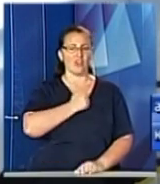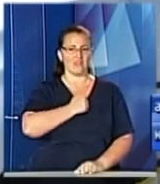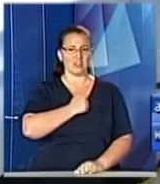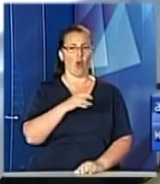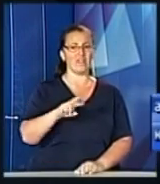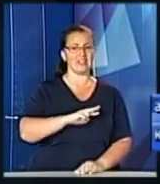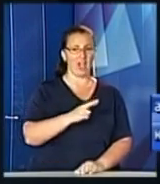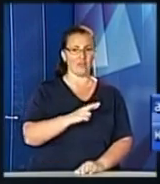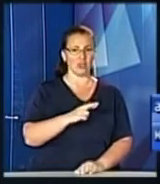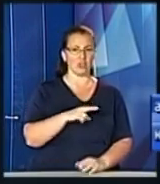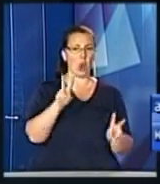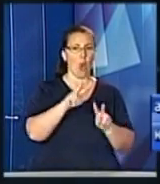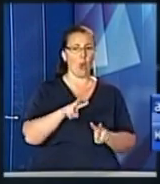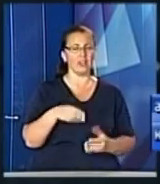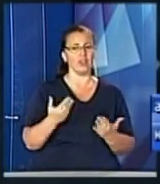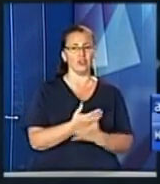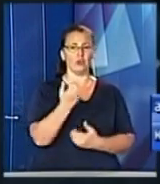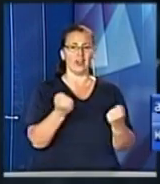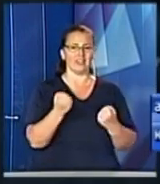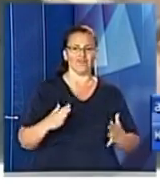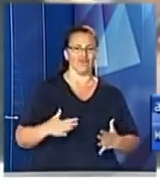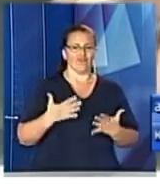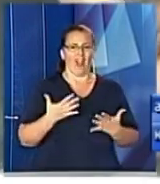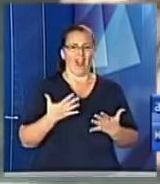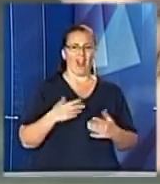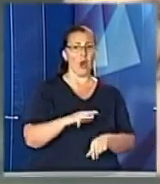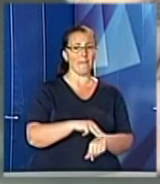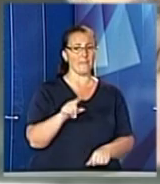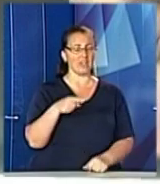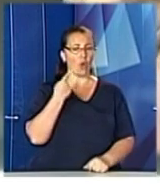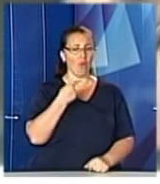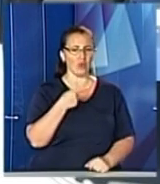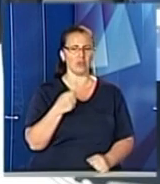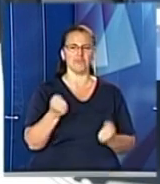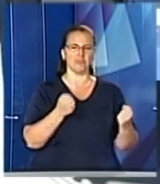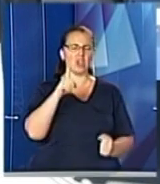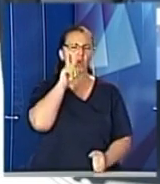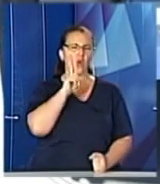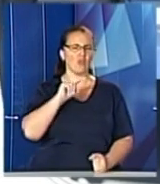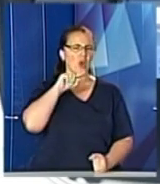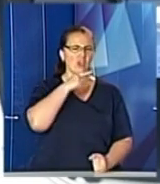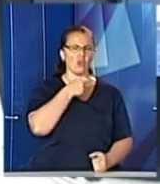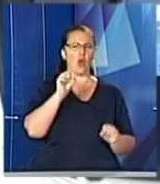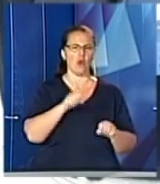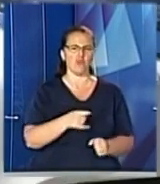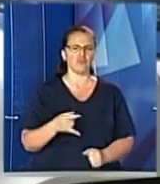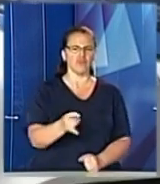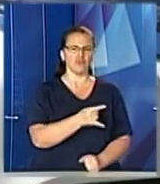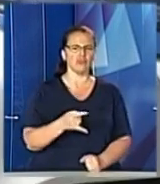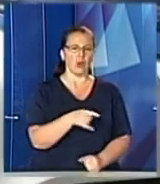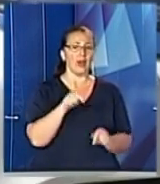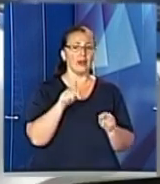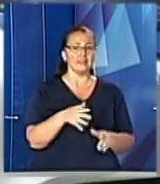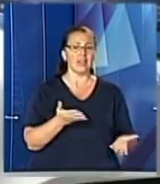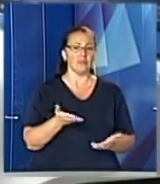Андрій Пісоцький оглядає нову автівку із захватом. Поліціянт розповідає, машина комфортна, економна та може проїхати там, де попередні